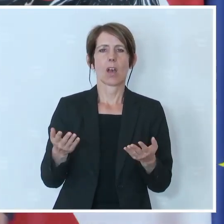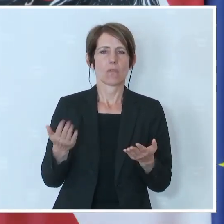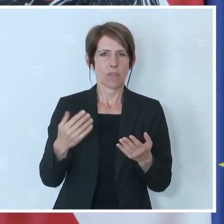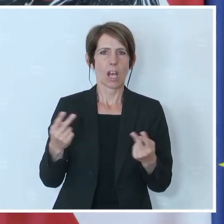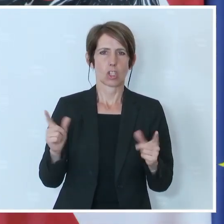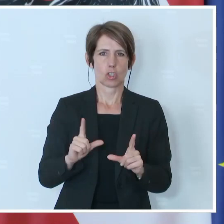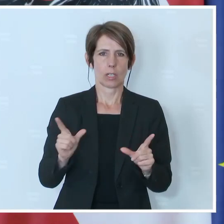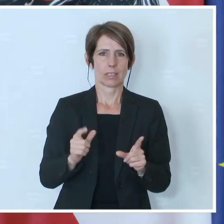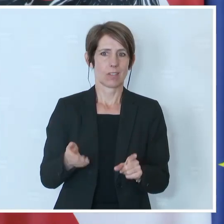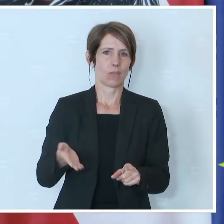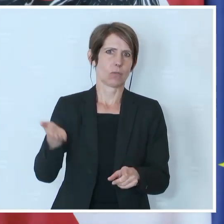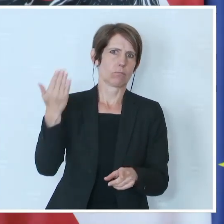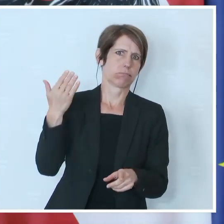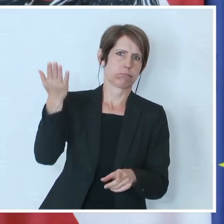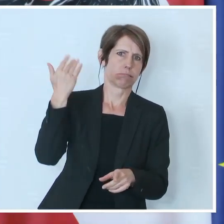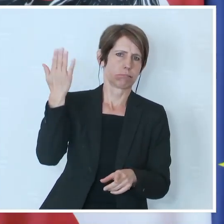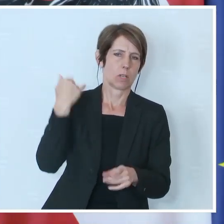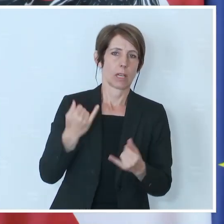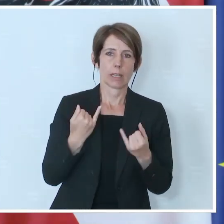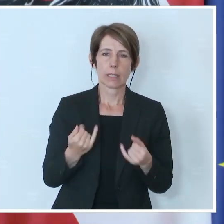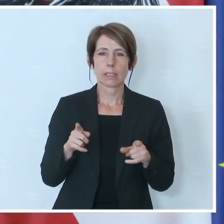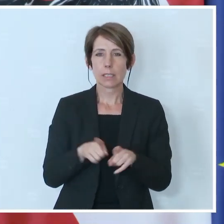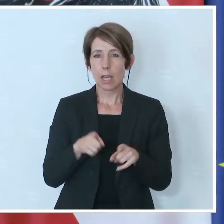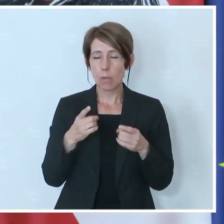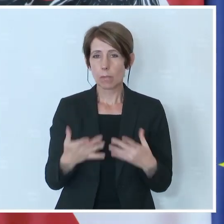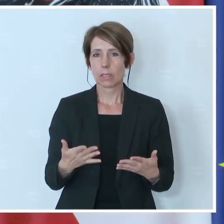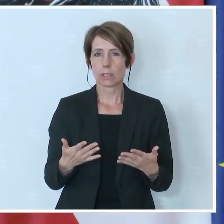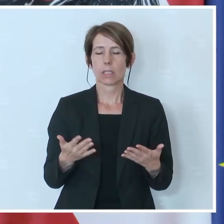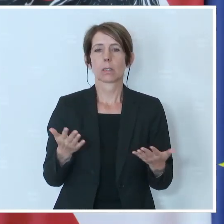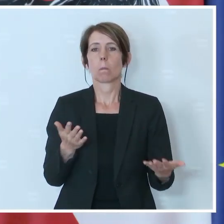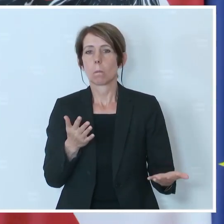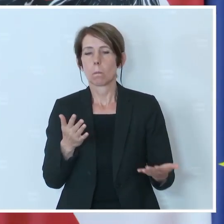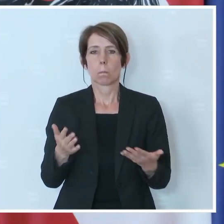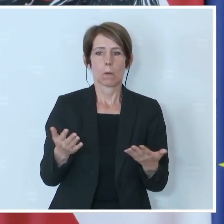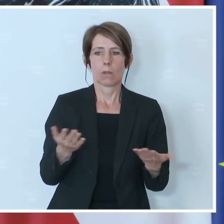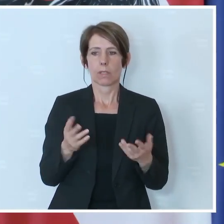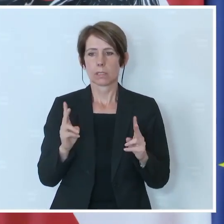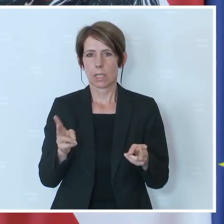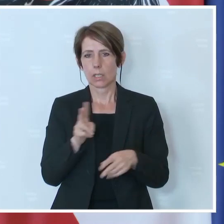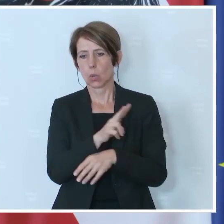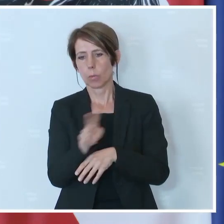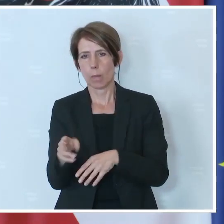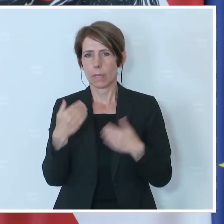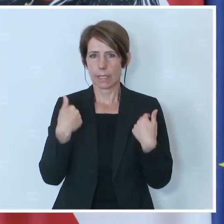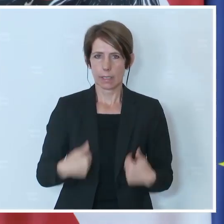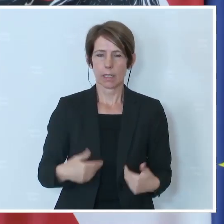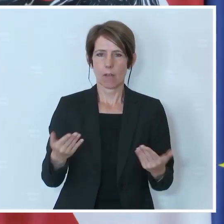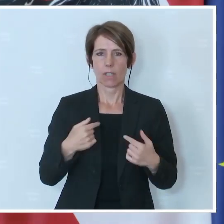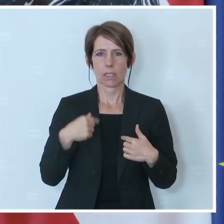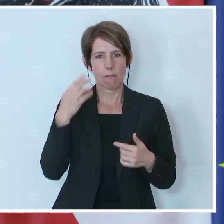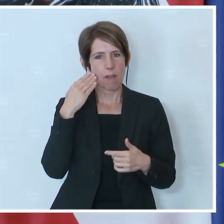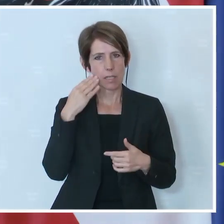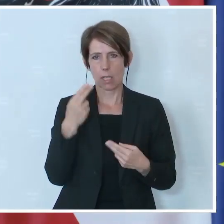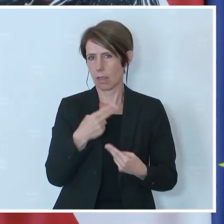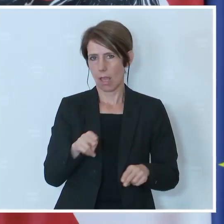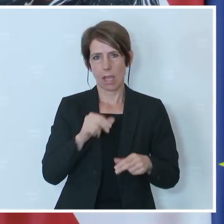haben. Ob das jetzt in gleichem Ausmaß passiert, das, was ich überblicken kann und was ich weiß, genau nicht